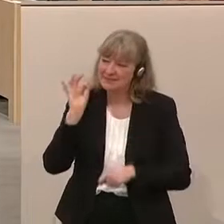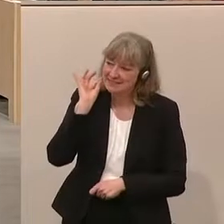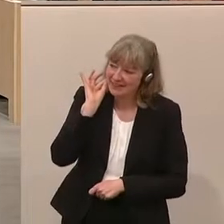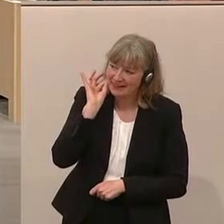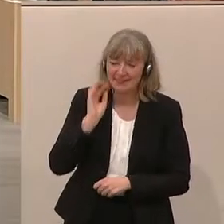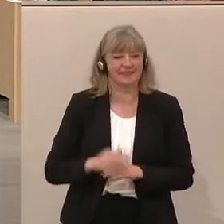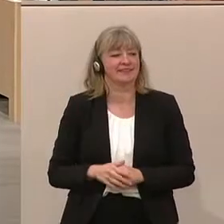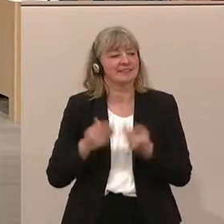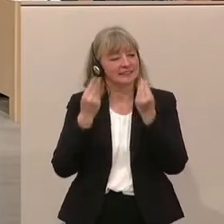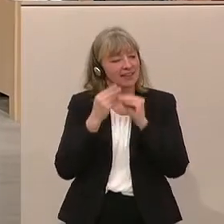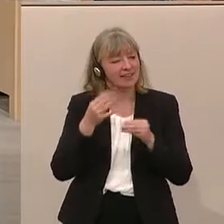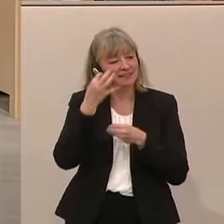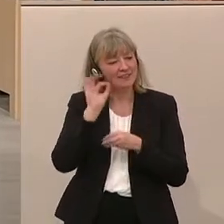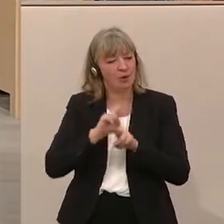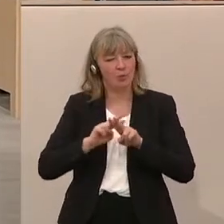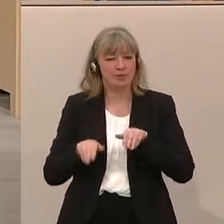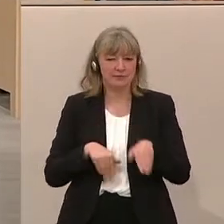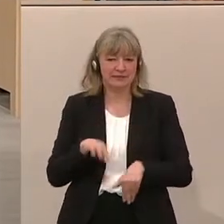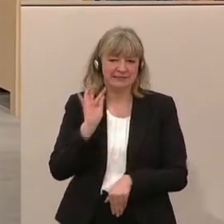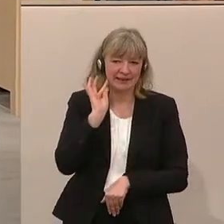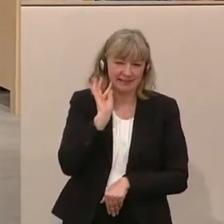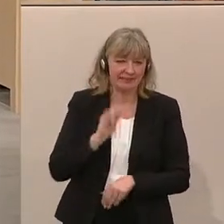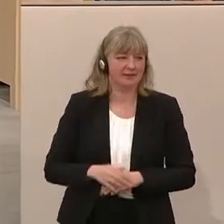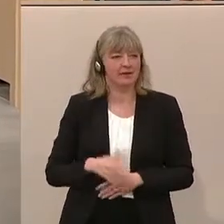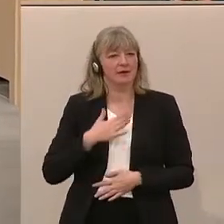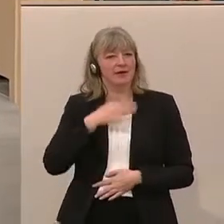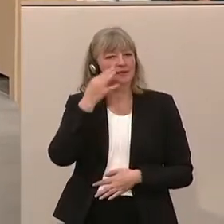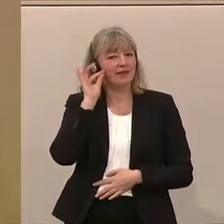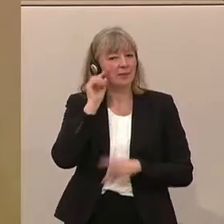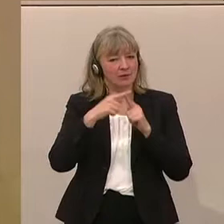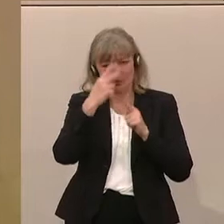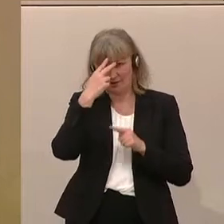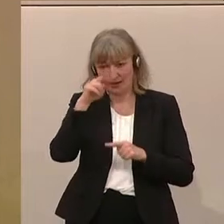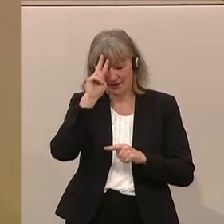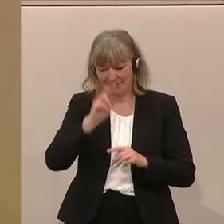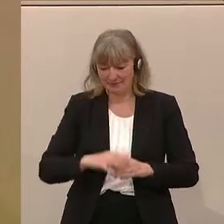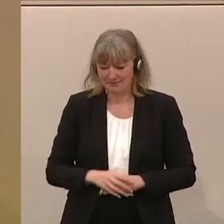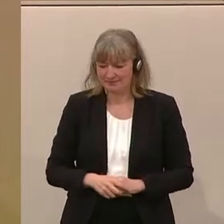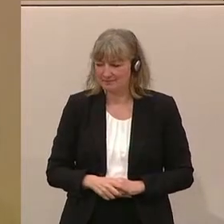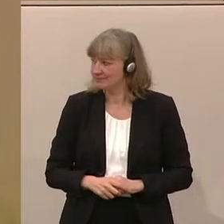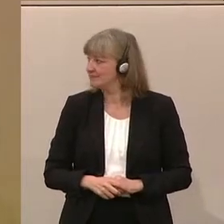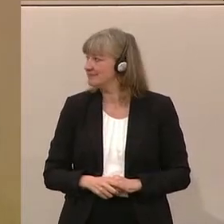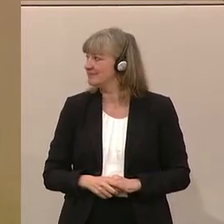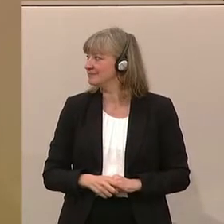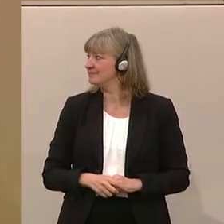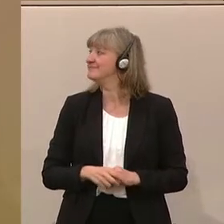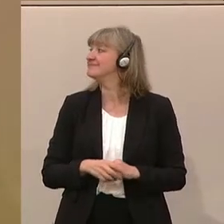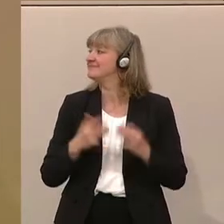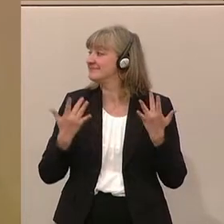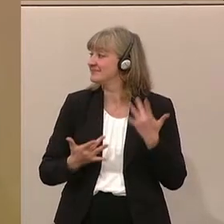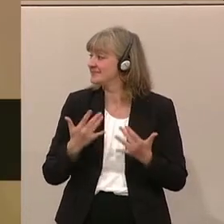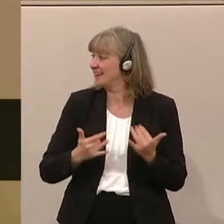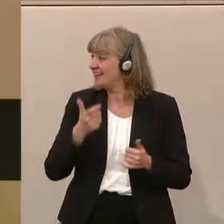David Lazar von der FPÖ ist an Bord. Meine Damen und Herren, vielleicht noch einige Worte zum